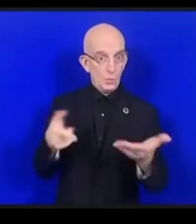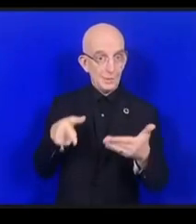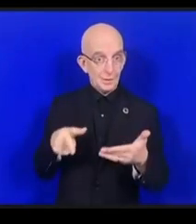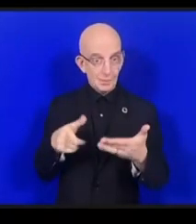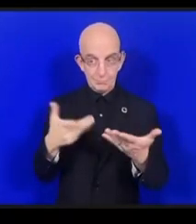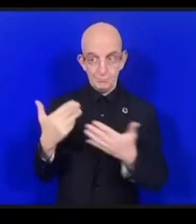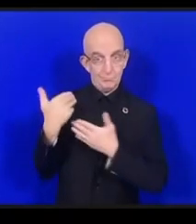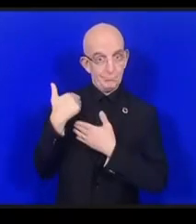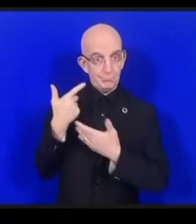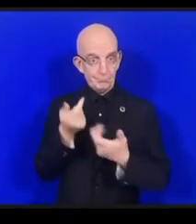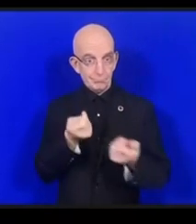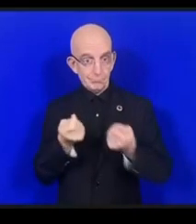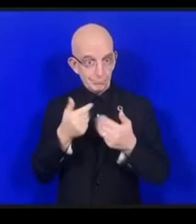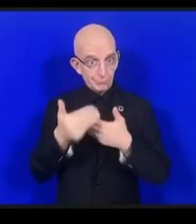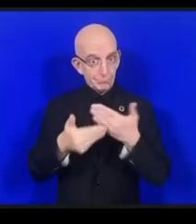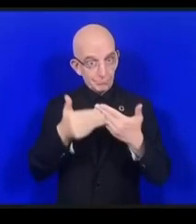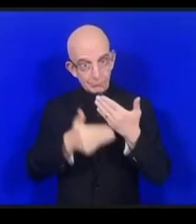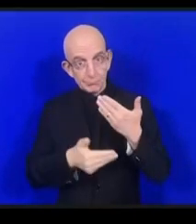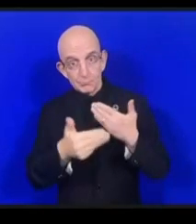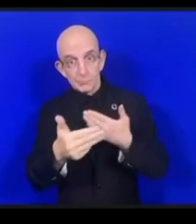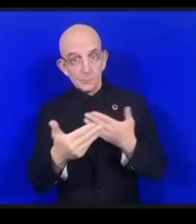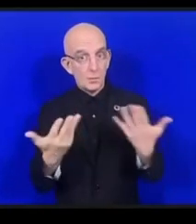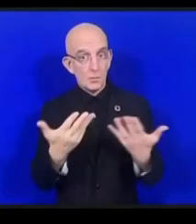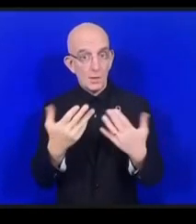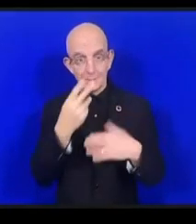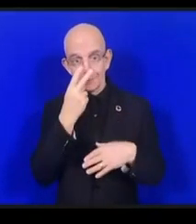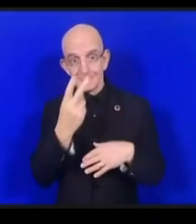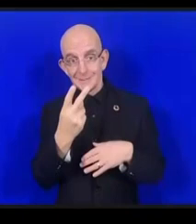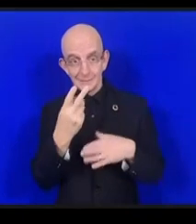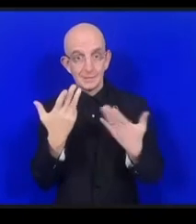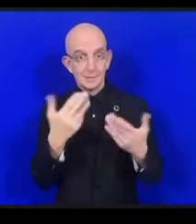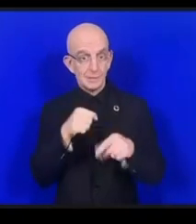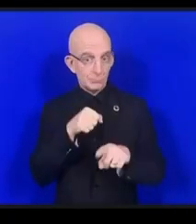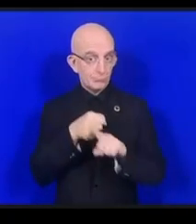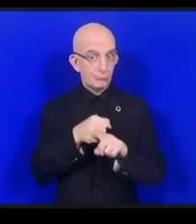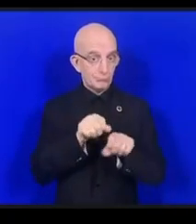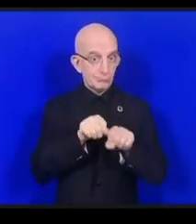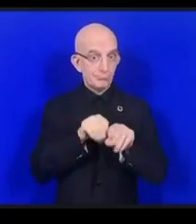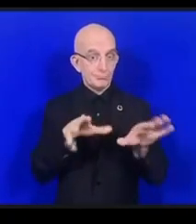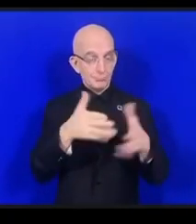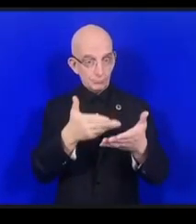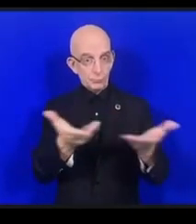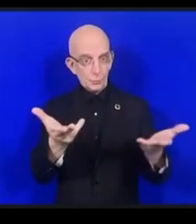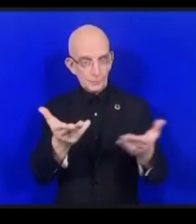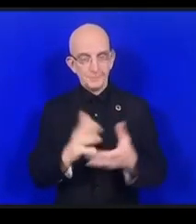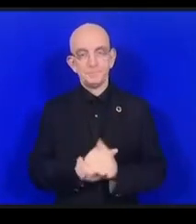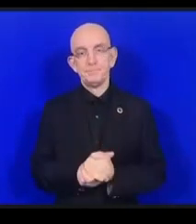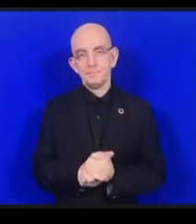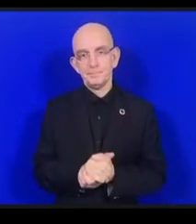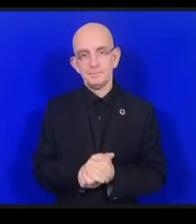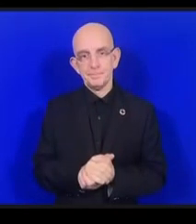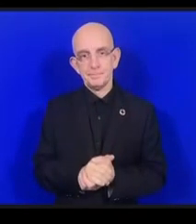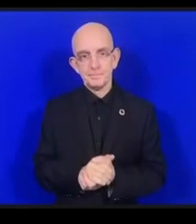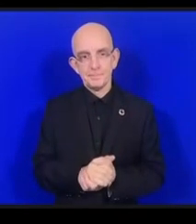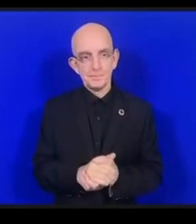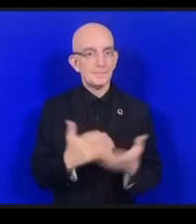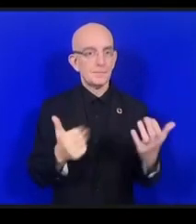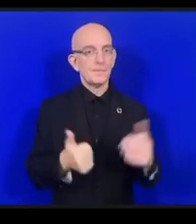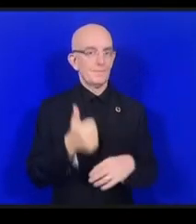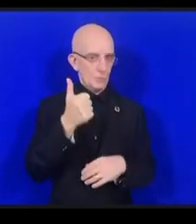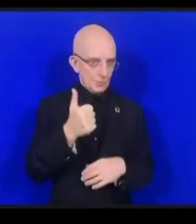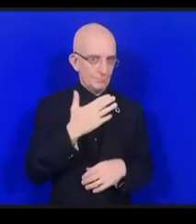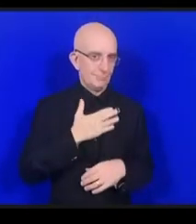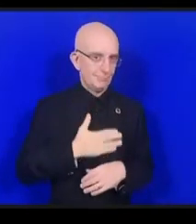l'impact sur les jeunes aujourd'hui allez-y tout d'abord merci de m'avoir invité aujourd'hui